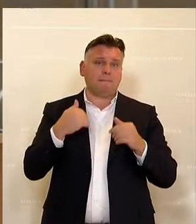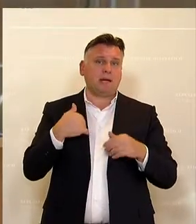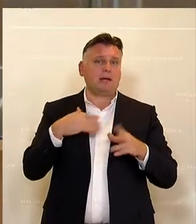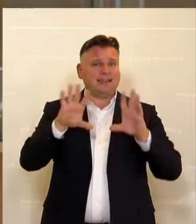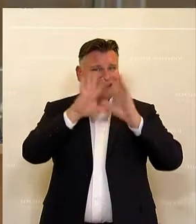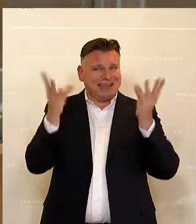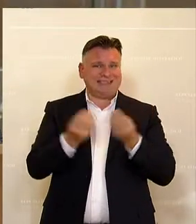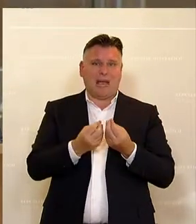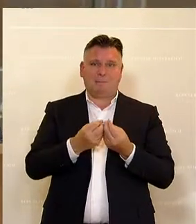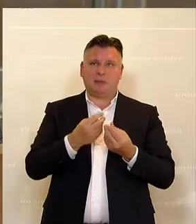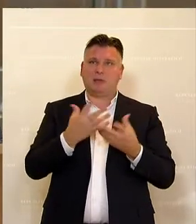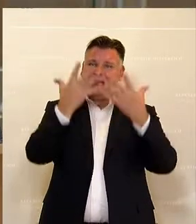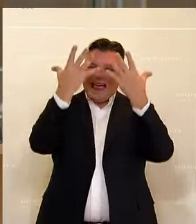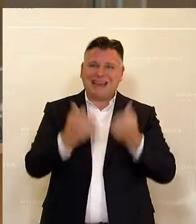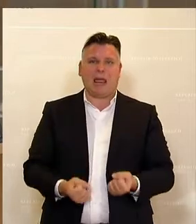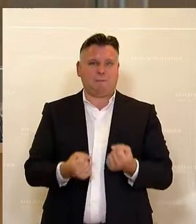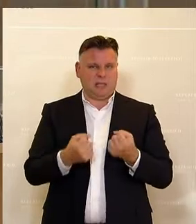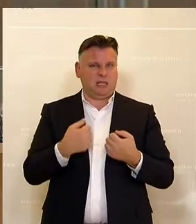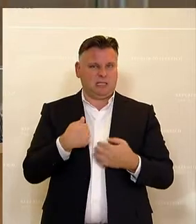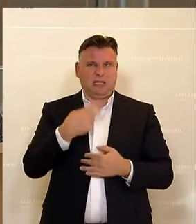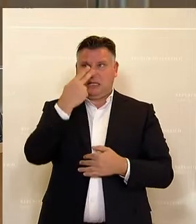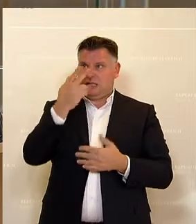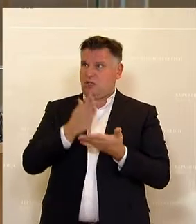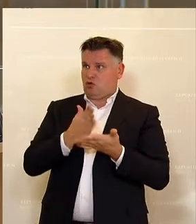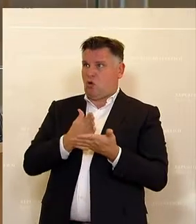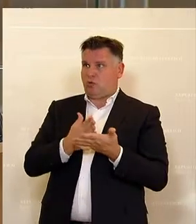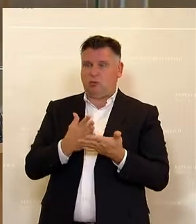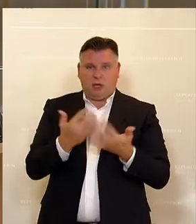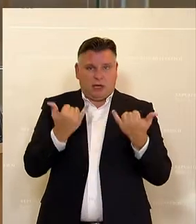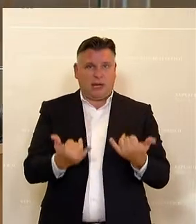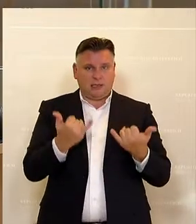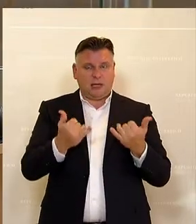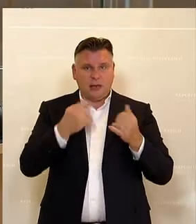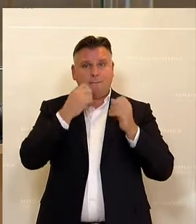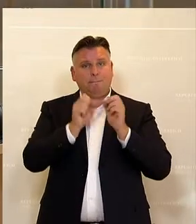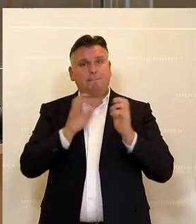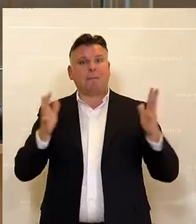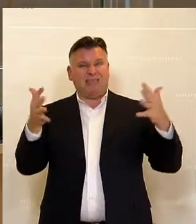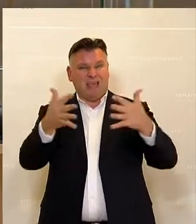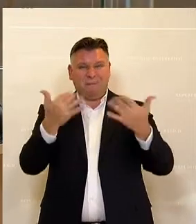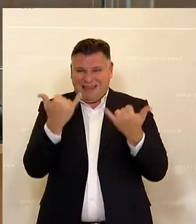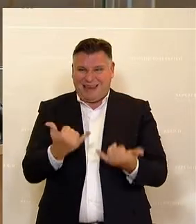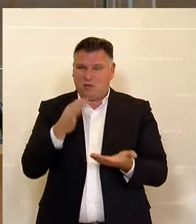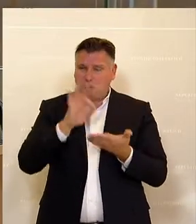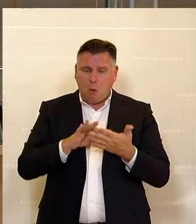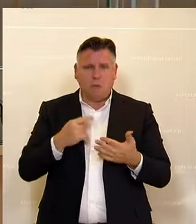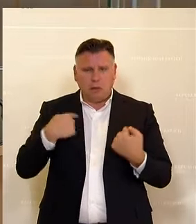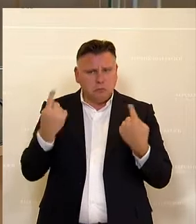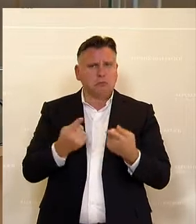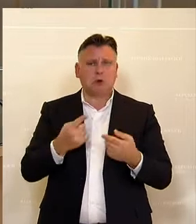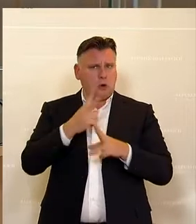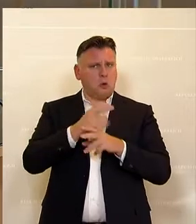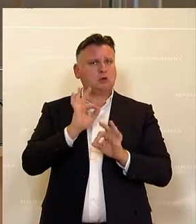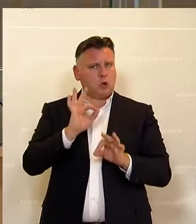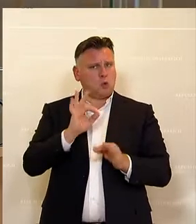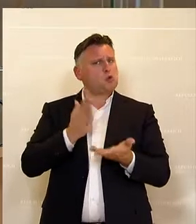Zwischenbilanz ziehen und sagen, dass aus heutiger Sicht die Pandemie bisher sehr gut gemeistert worden ist von der Republik